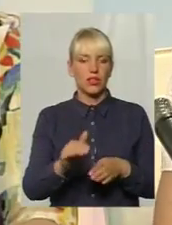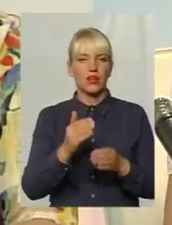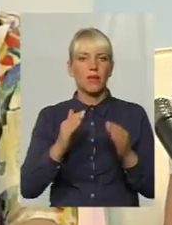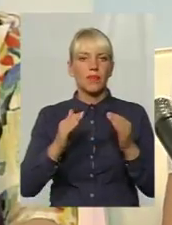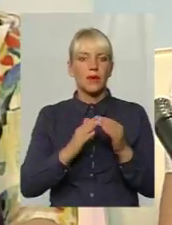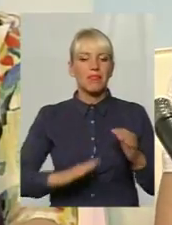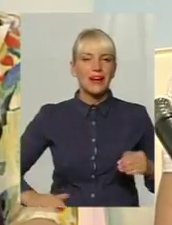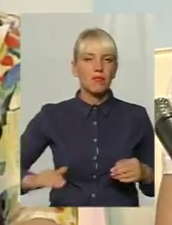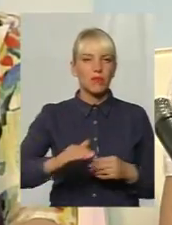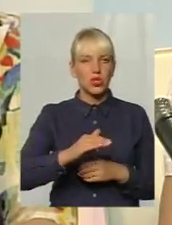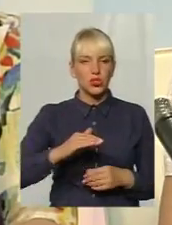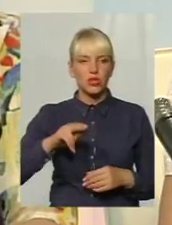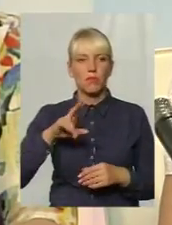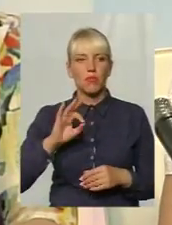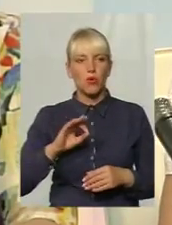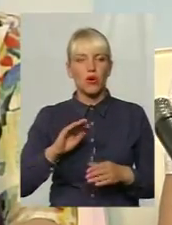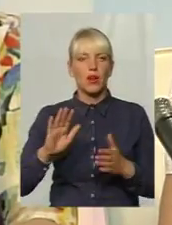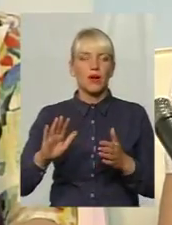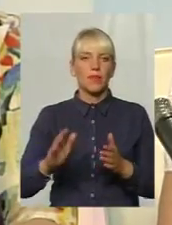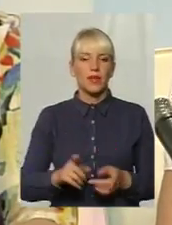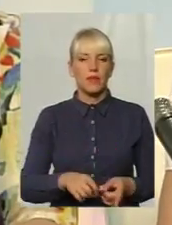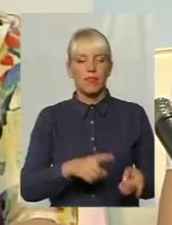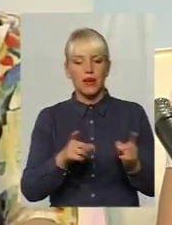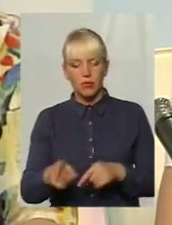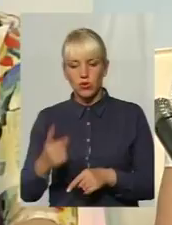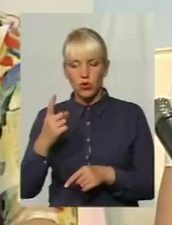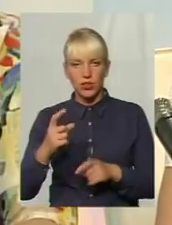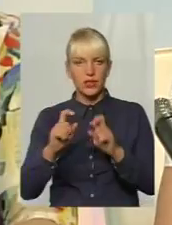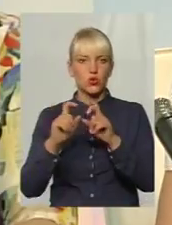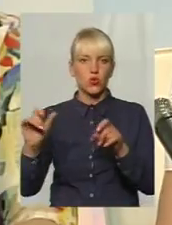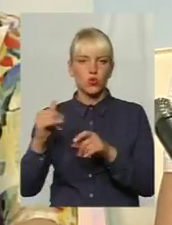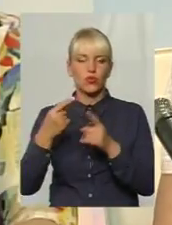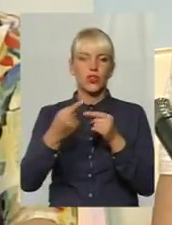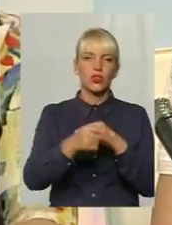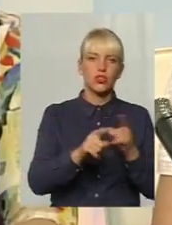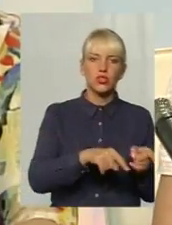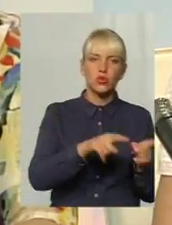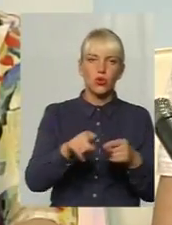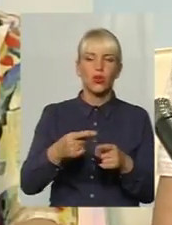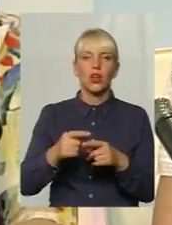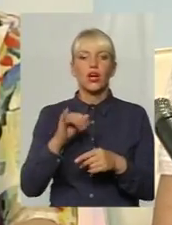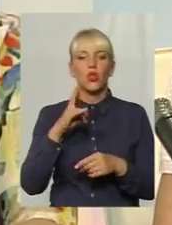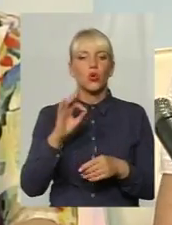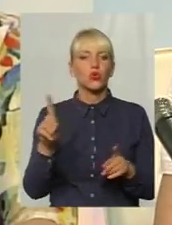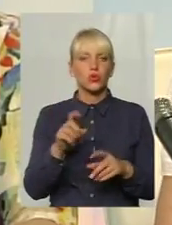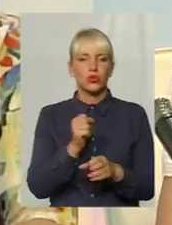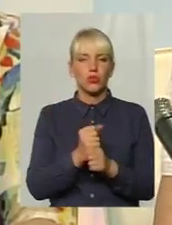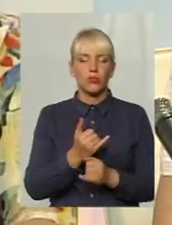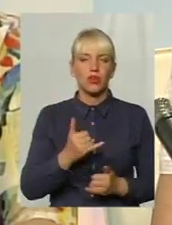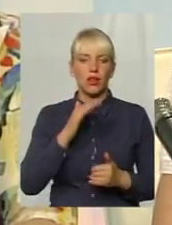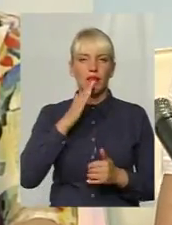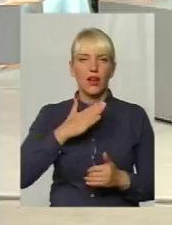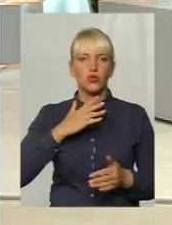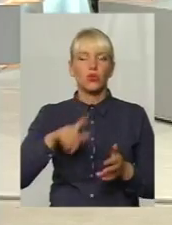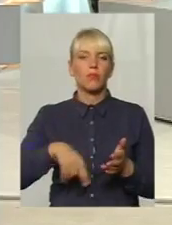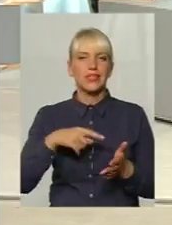переміщенню одних структур в інші, але те, що зроблено саме для нашого міста, і за той короткий час,